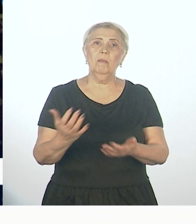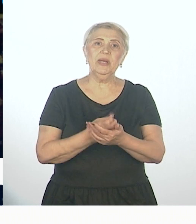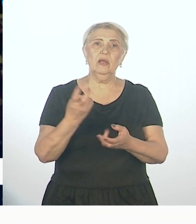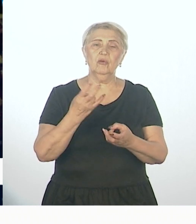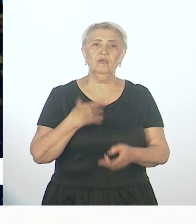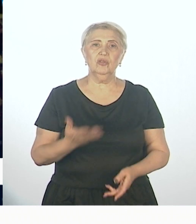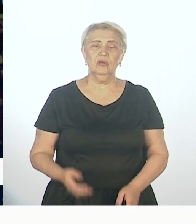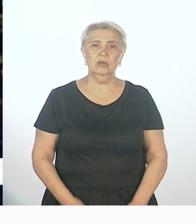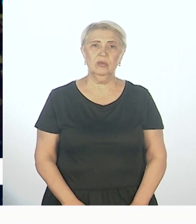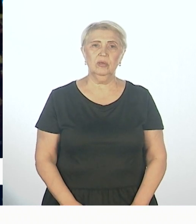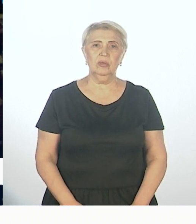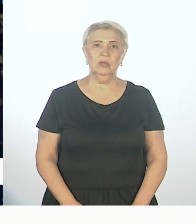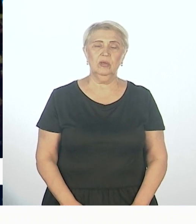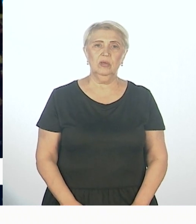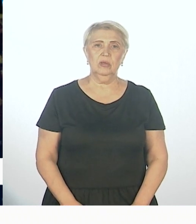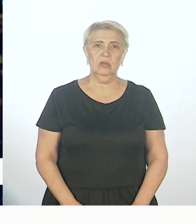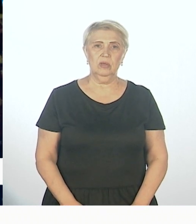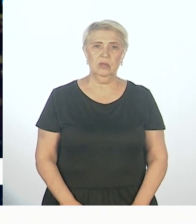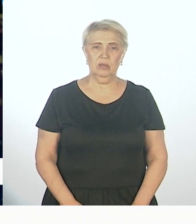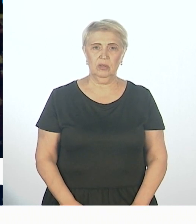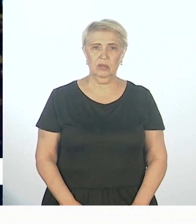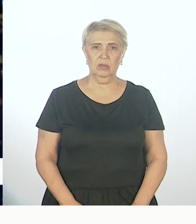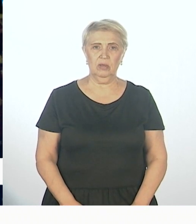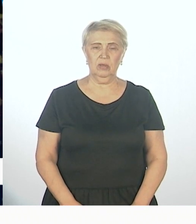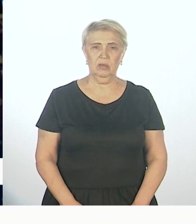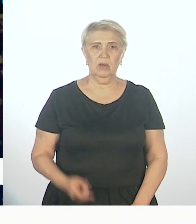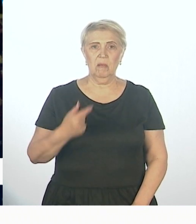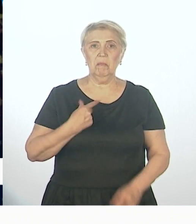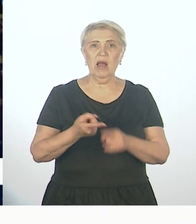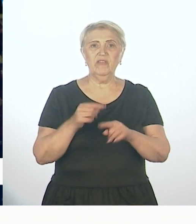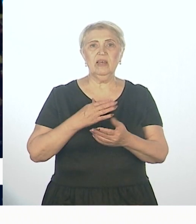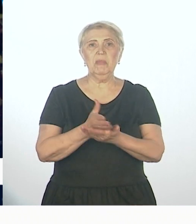Или такого нет? И мы, собственно, законодатели моды в этом направлении.